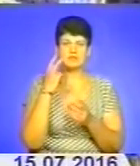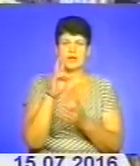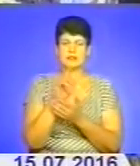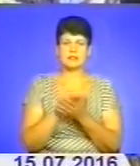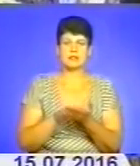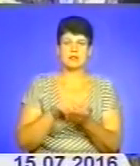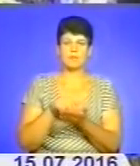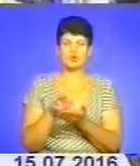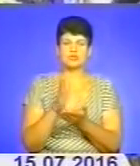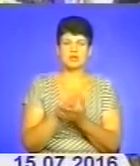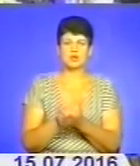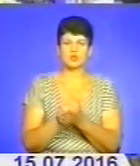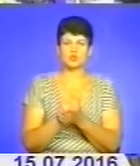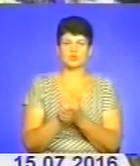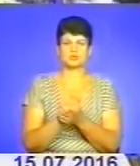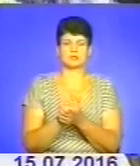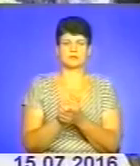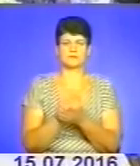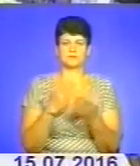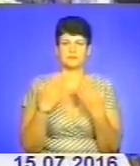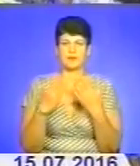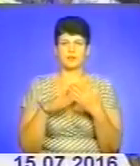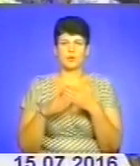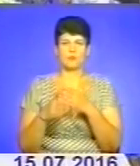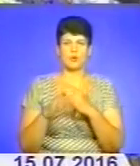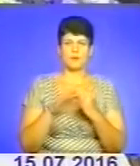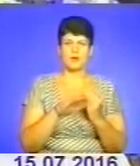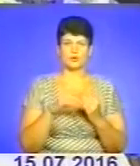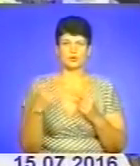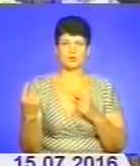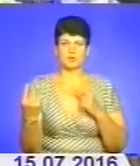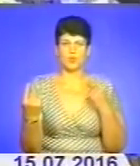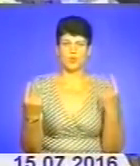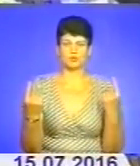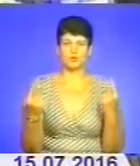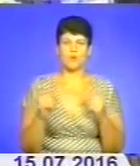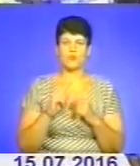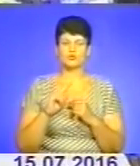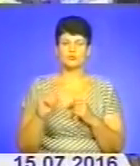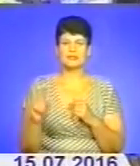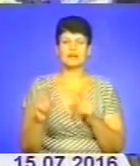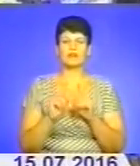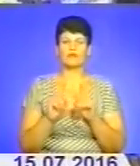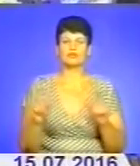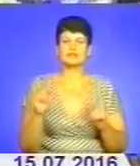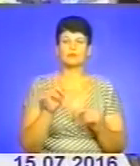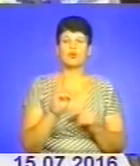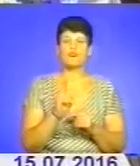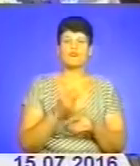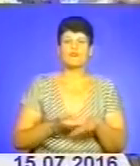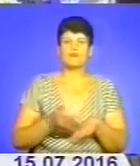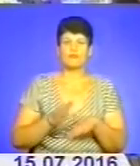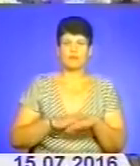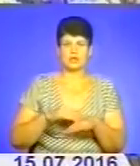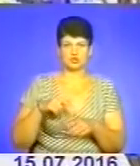дружня атмосфера, один одному допомагають, особливо тим, яким важче йти. І